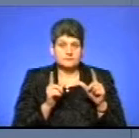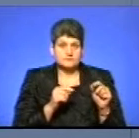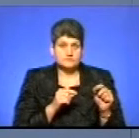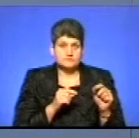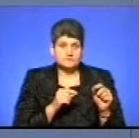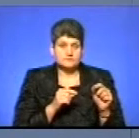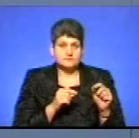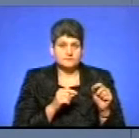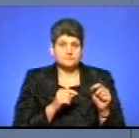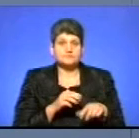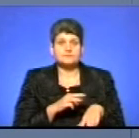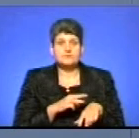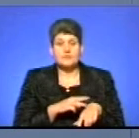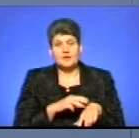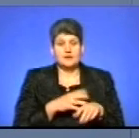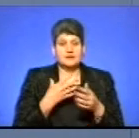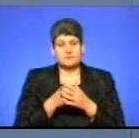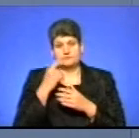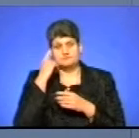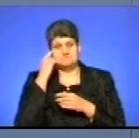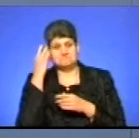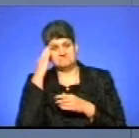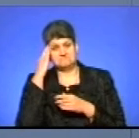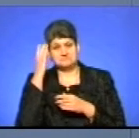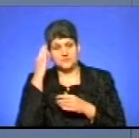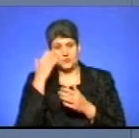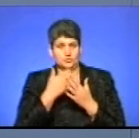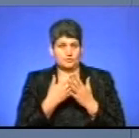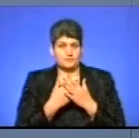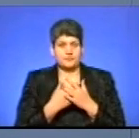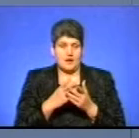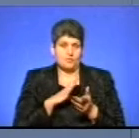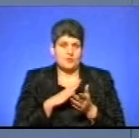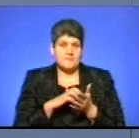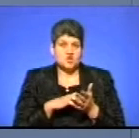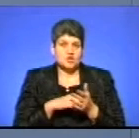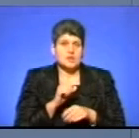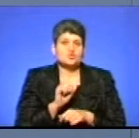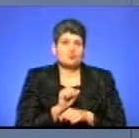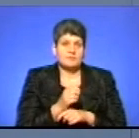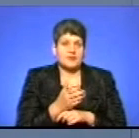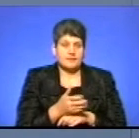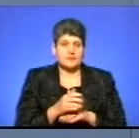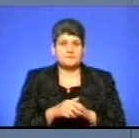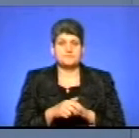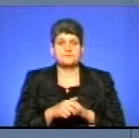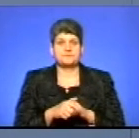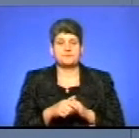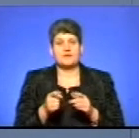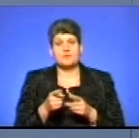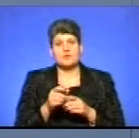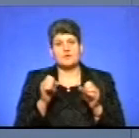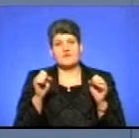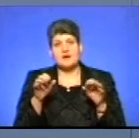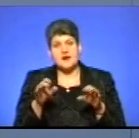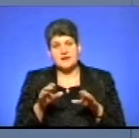поліцейський на свій розсуд, тобто, якщо це були причини зупинки, і там чи фара